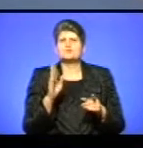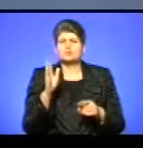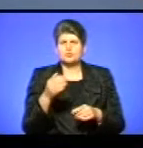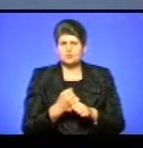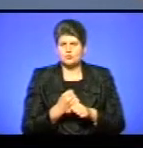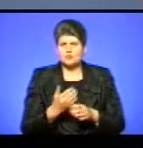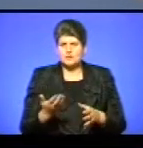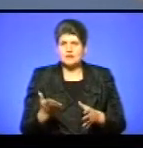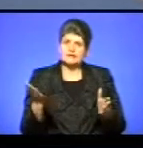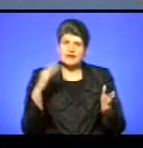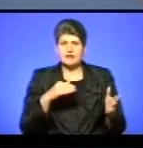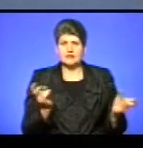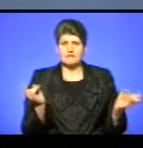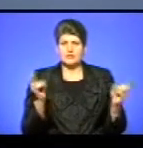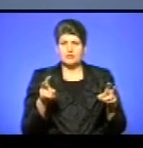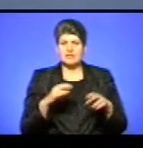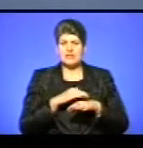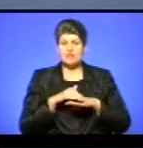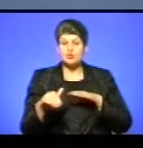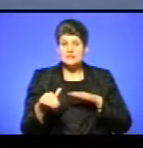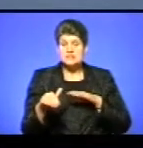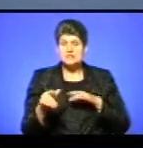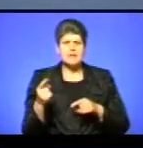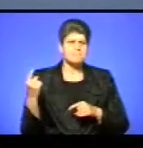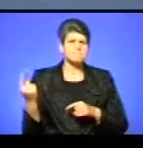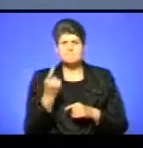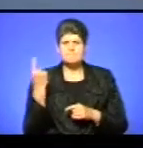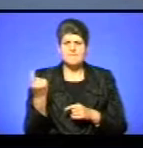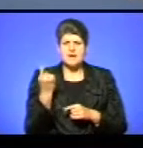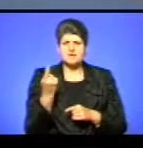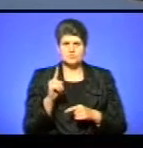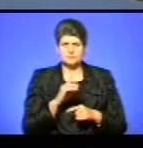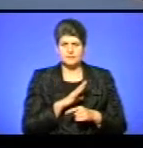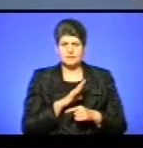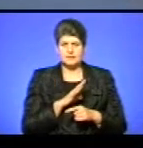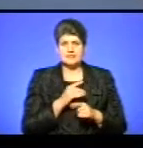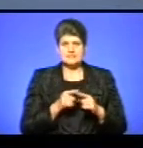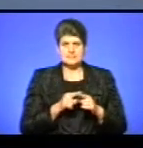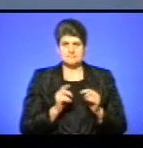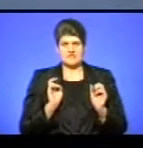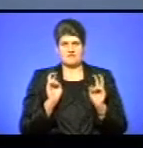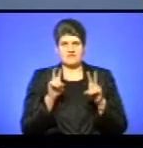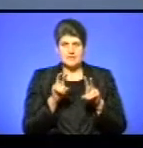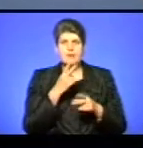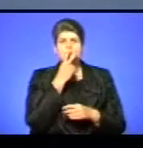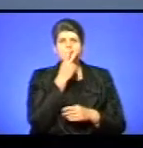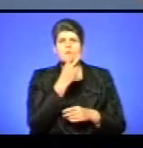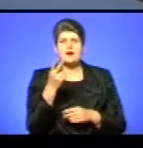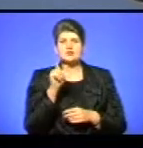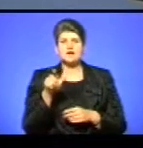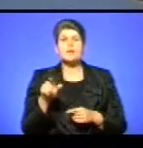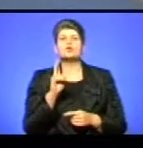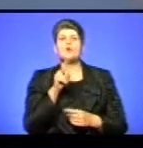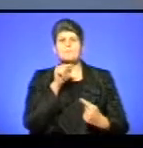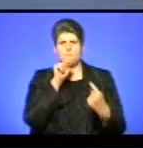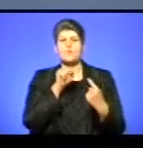будемо? Давайте виходити на вулиці. І перший такий ривок, він був емоційним. Це просто вийти побачити тих людей, які проти,